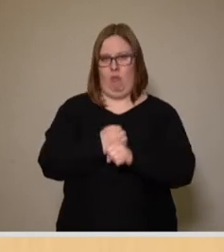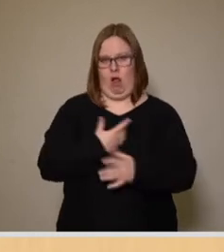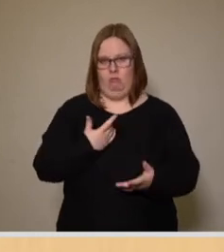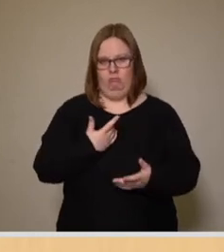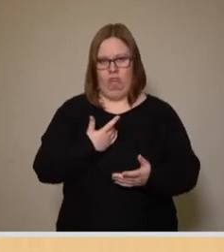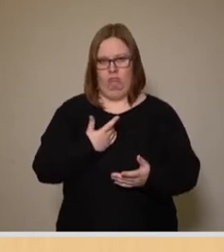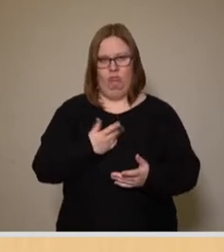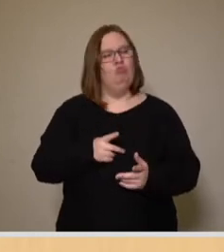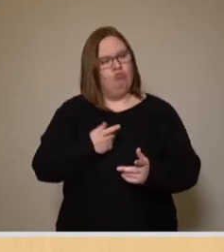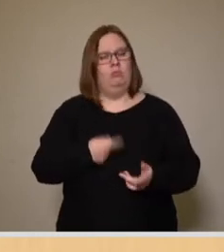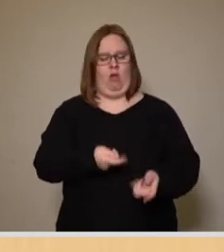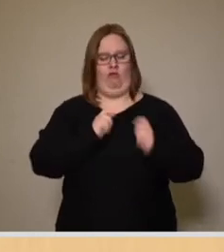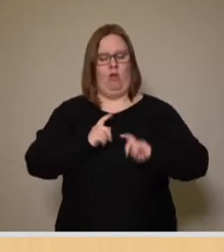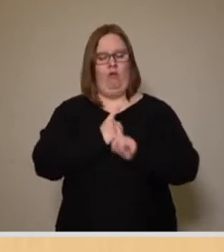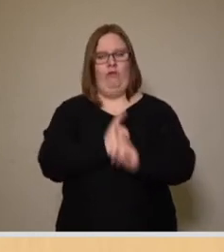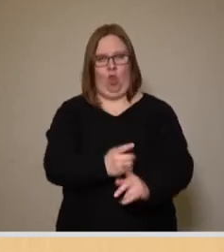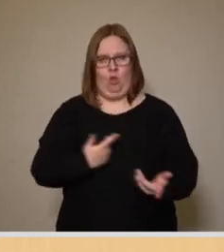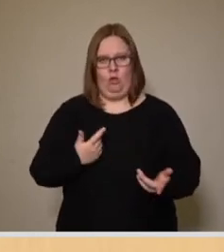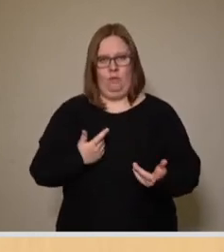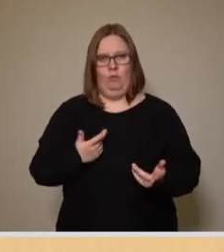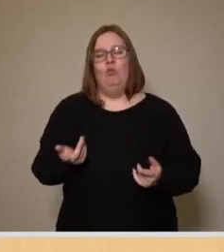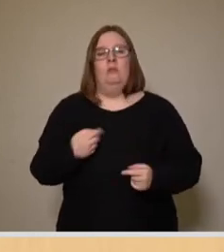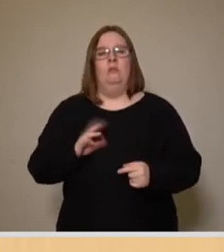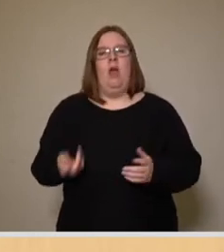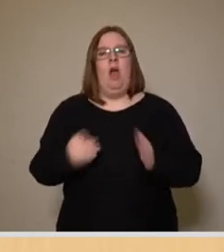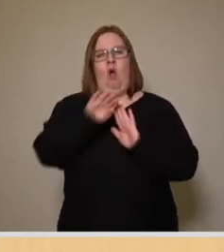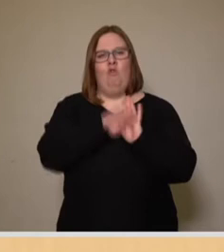dem Auftrag nachgekommen mit dem Aufstellungsbeschluss